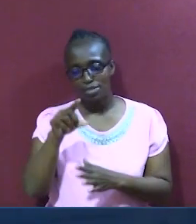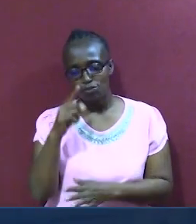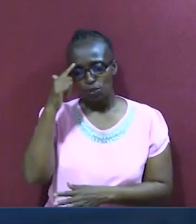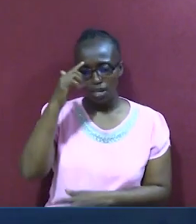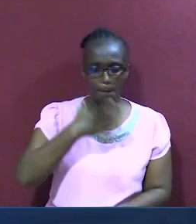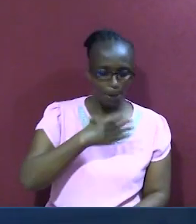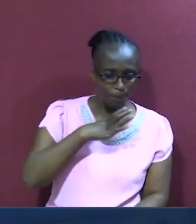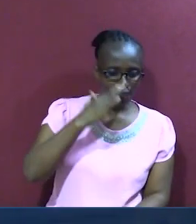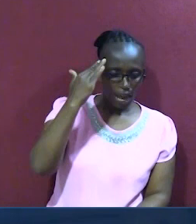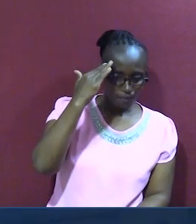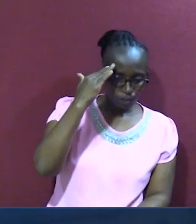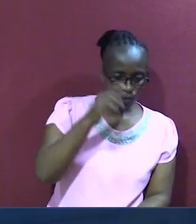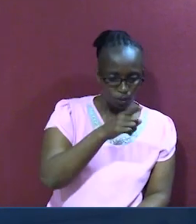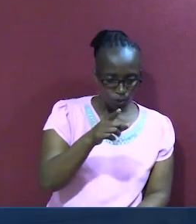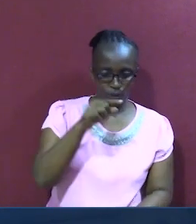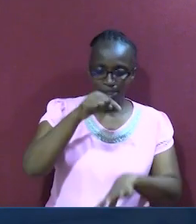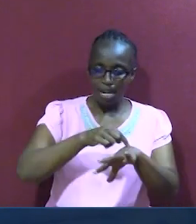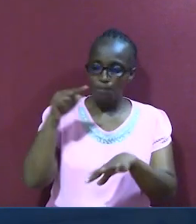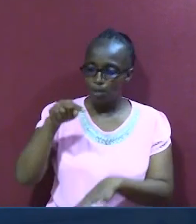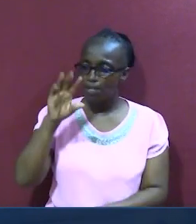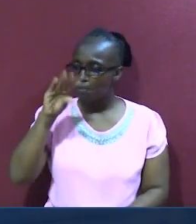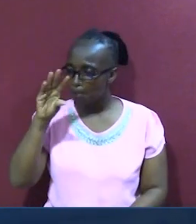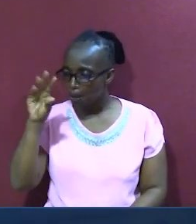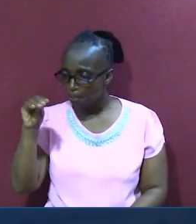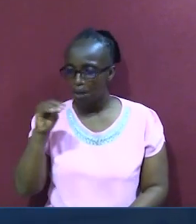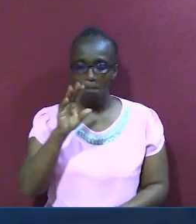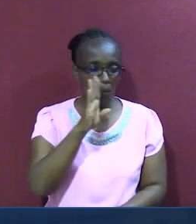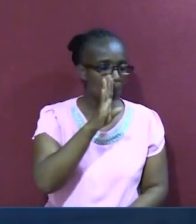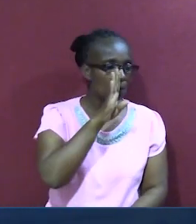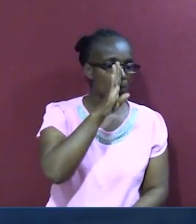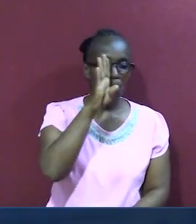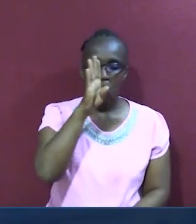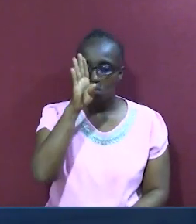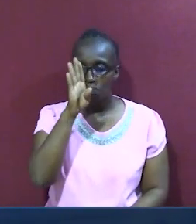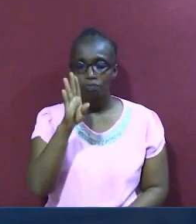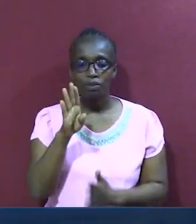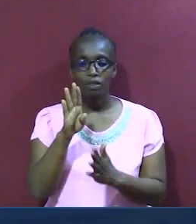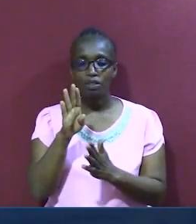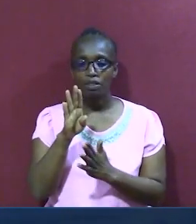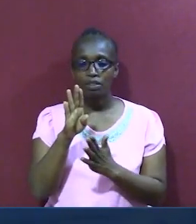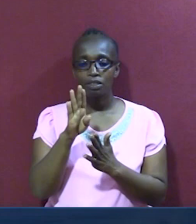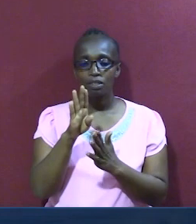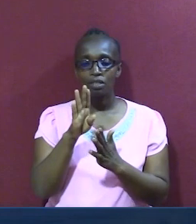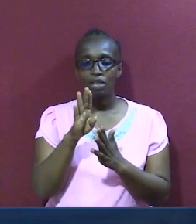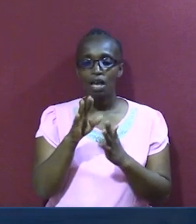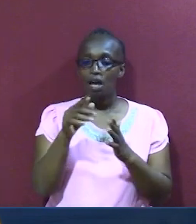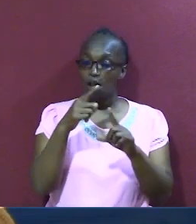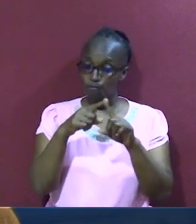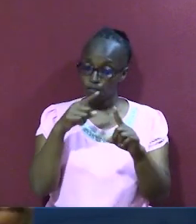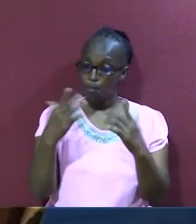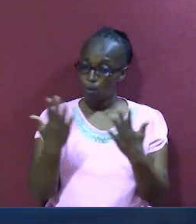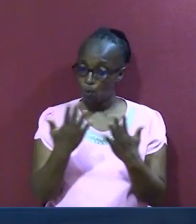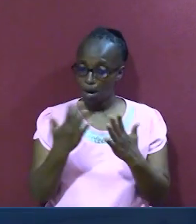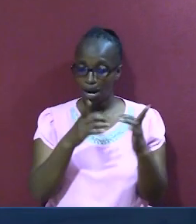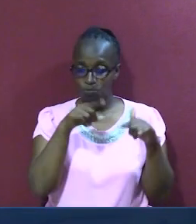ukiongea, ukisema fulani, amesema, malipo pote pale ulipo, ata kama ni